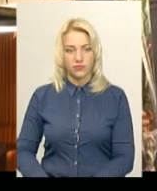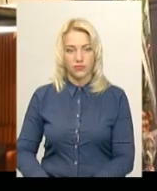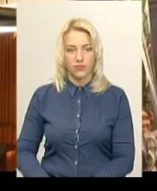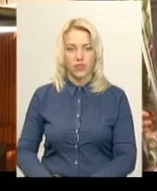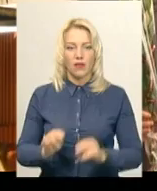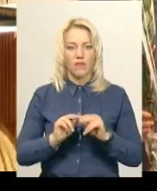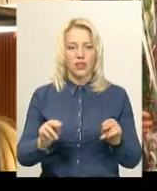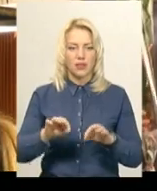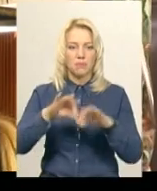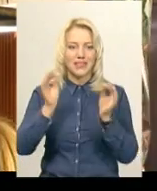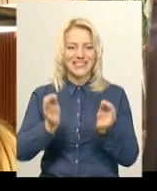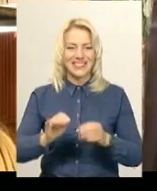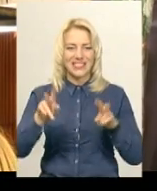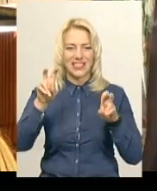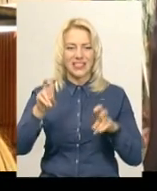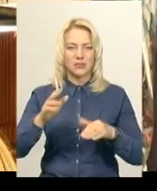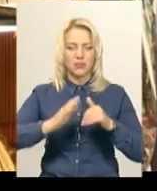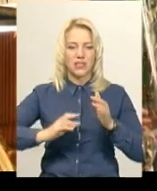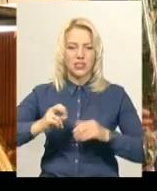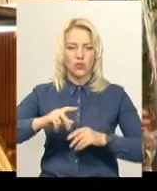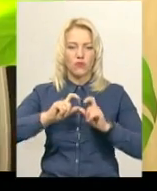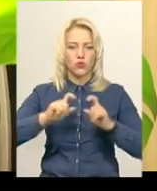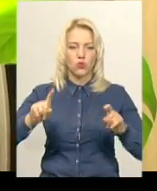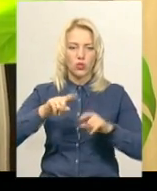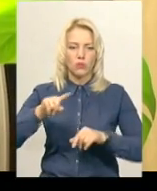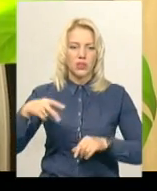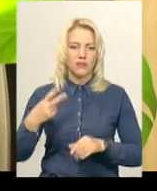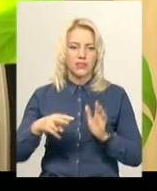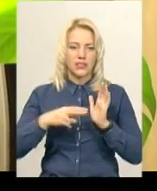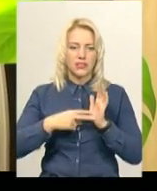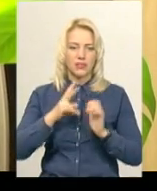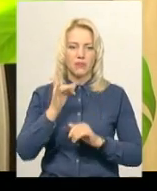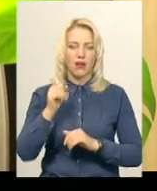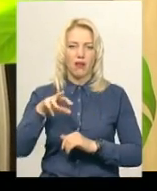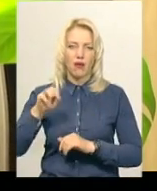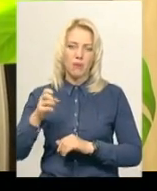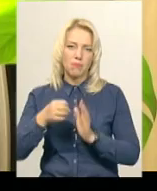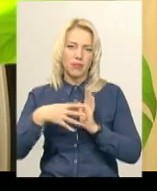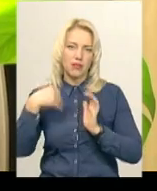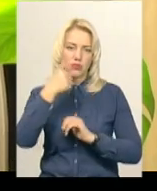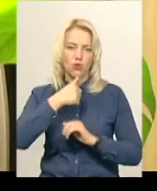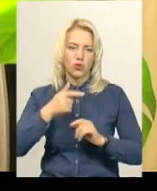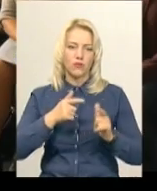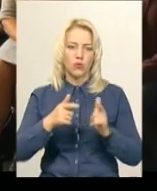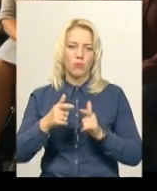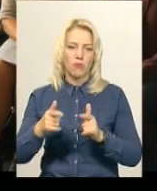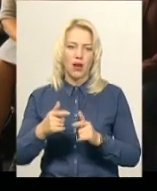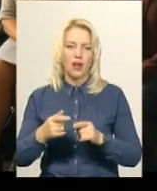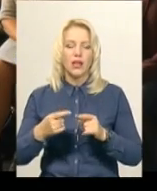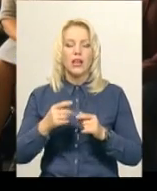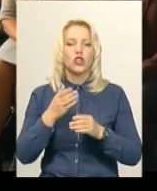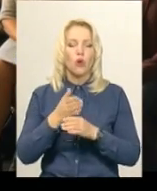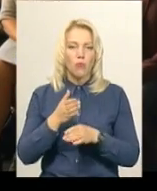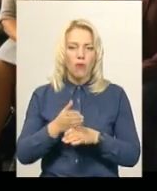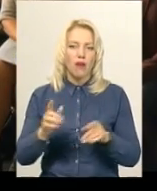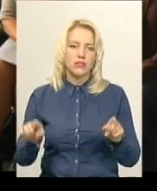Викладачка мистецьких дисциплін спеціалізованої школи номер 27 Марія Крамар 15 років допомагає учням створювати художні роботи.